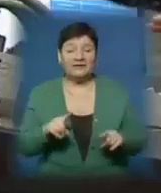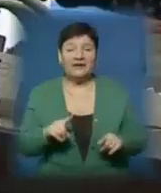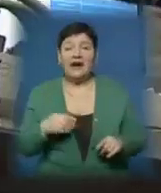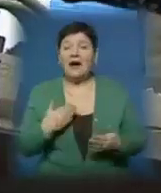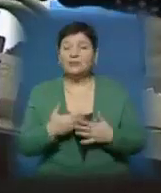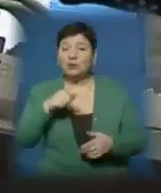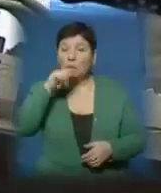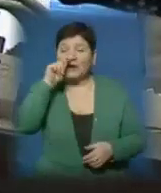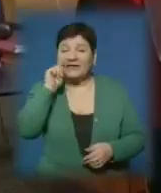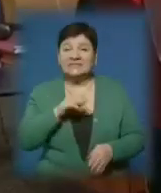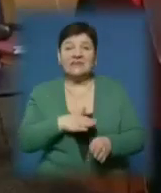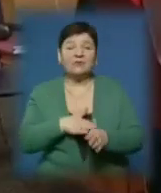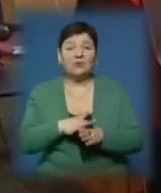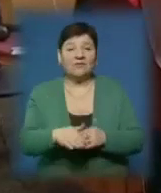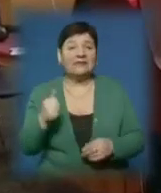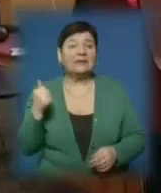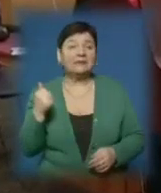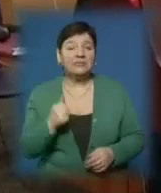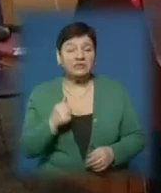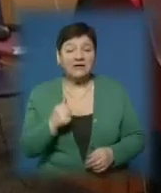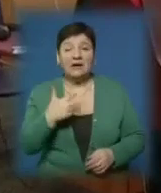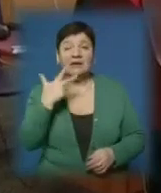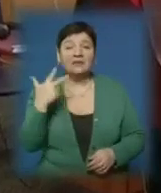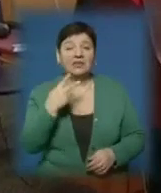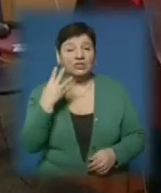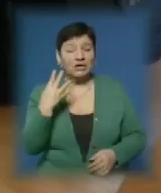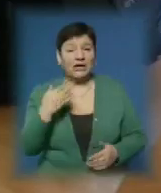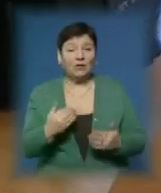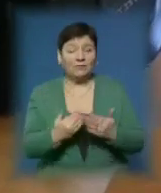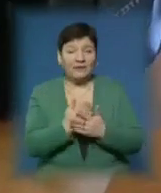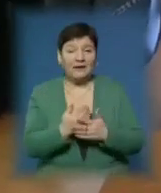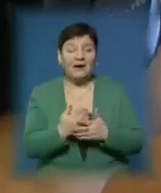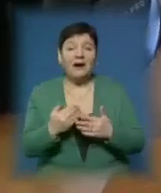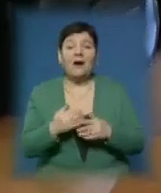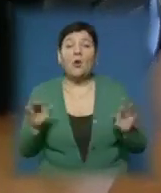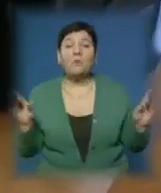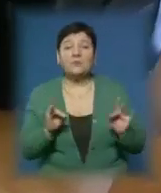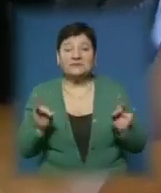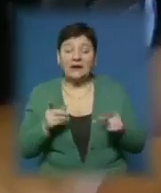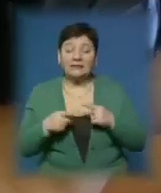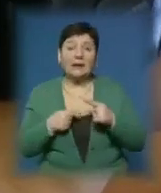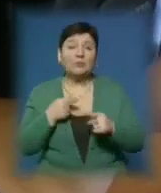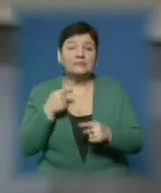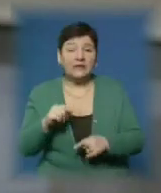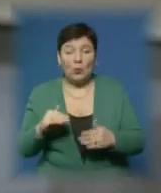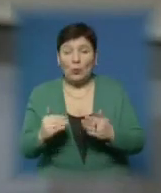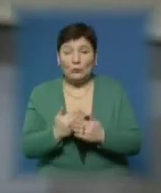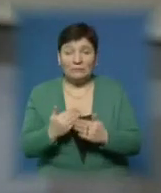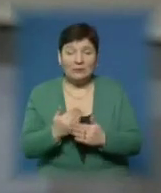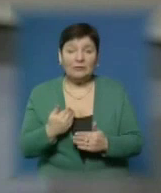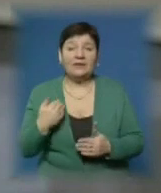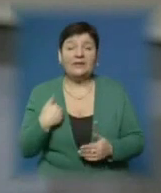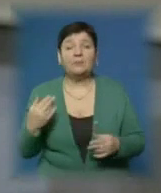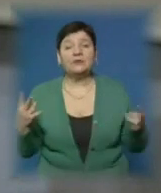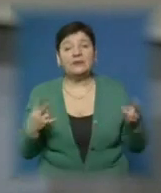Адже українські виконавці на тиждень створюють 3-4 нові композиції певного напряму, а для постійного оновлення ефіру їх